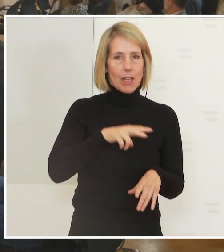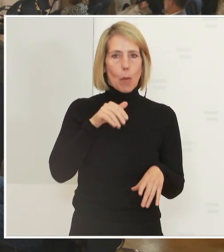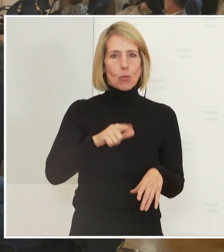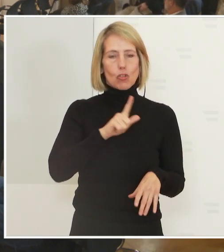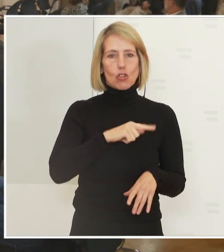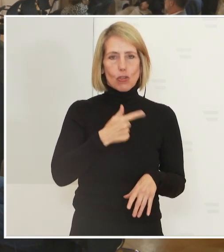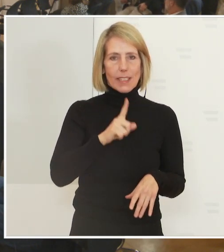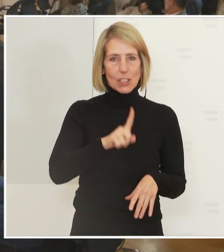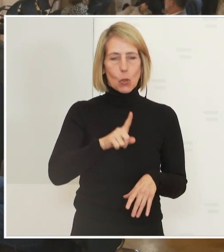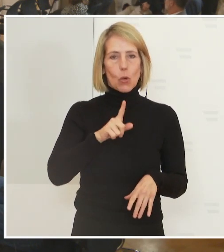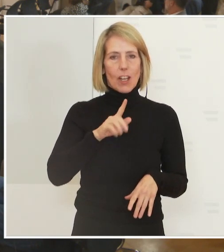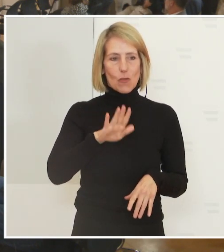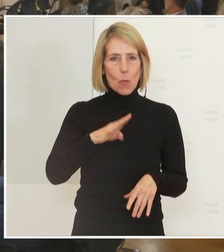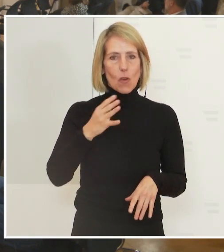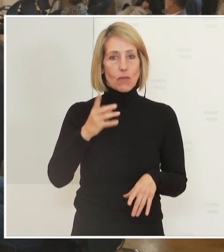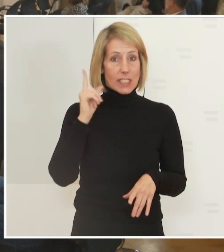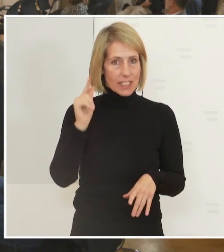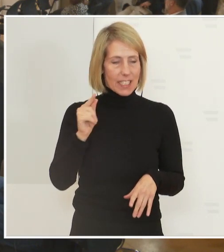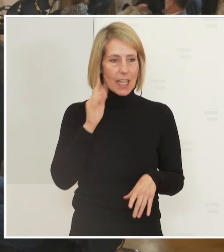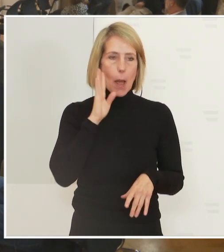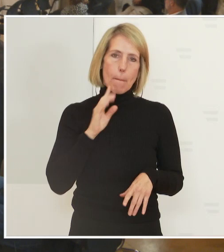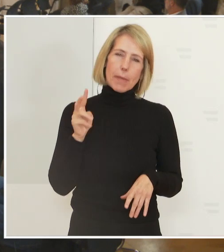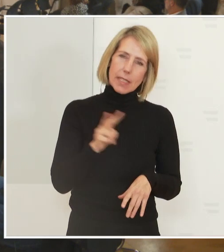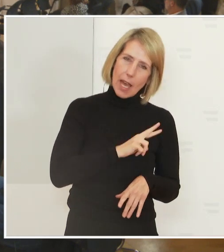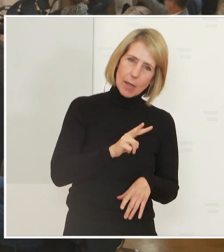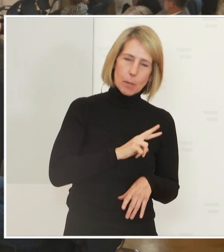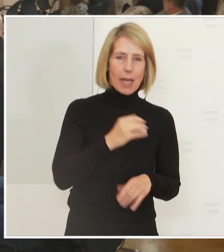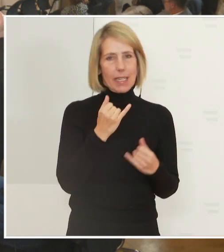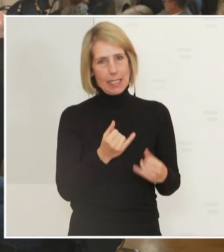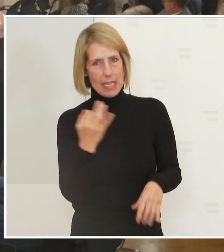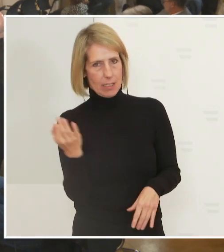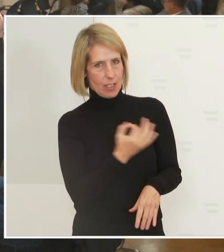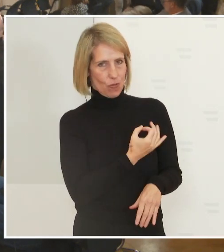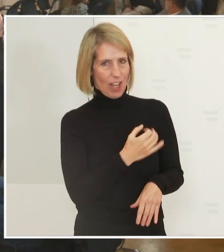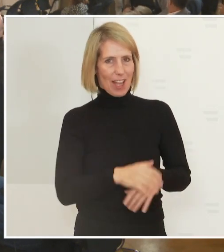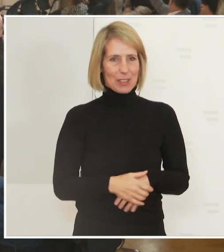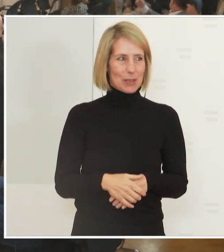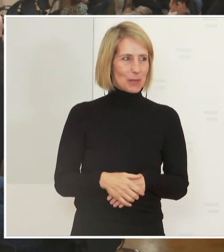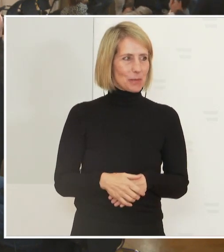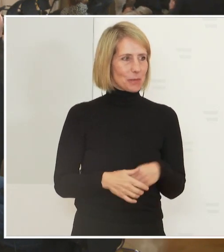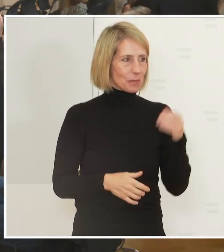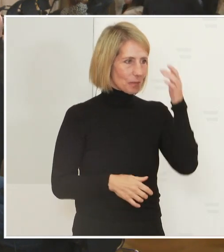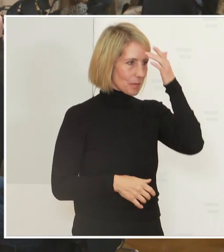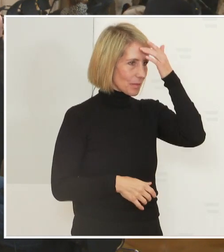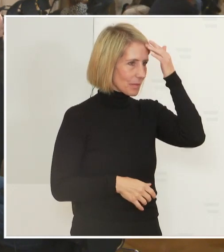Wenn es Fragen an die beiden Landeshauptmänner gibt, bitte diese jetzt zu stellen. Da geht's schon. Bitteschön.